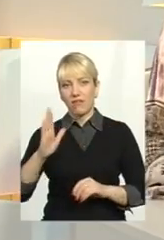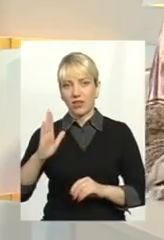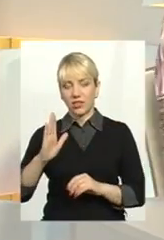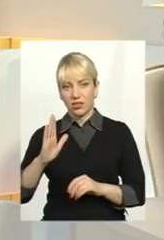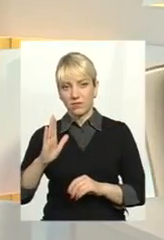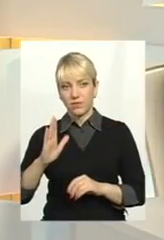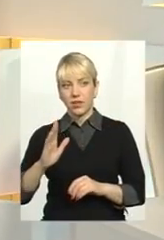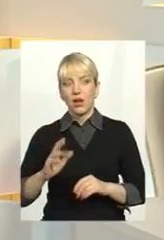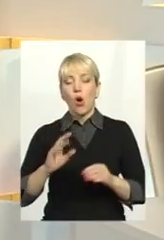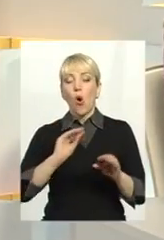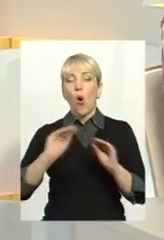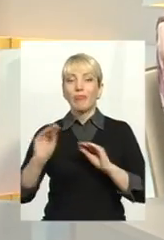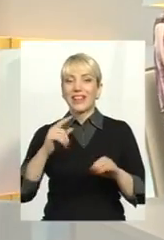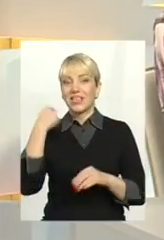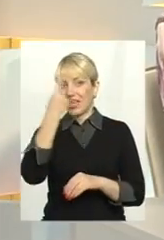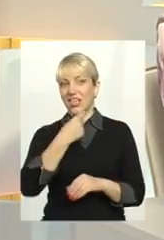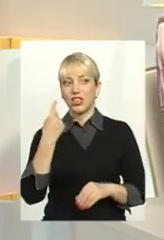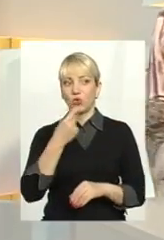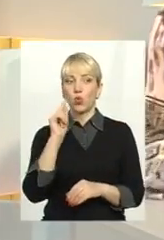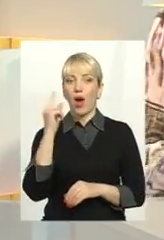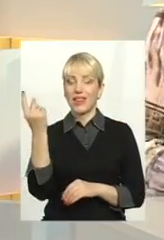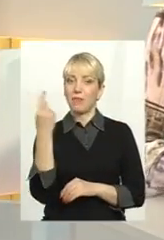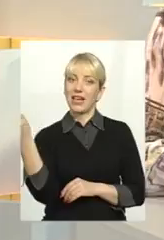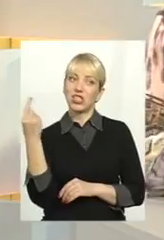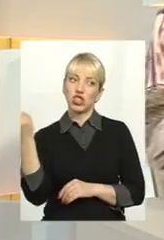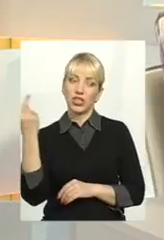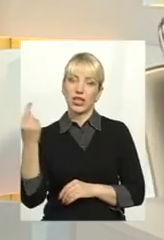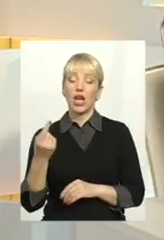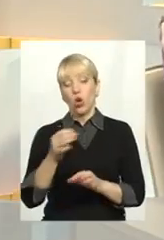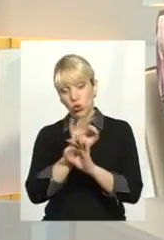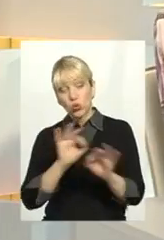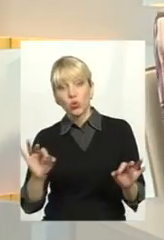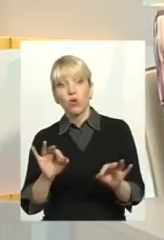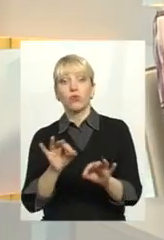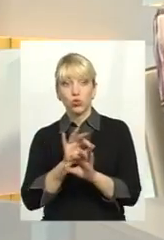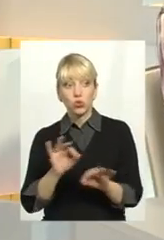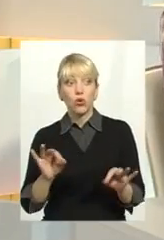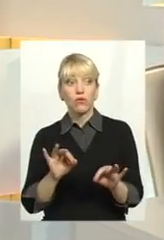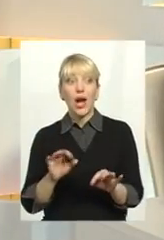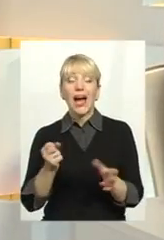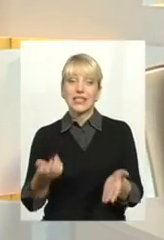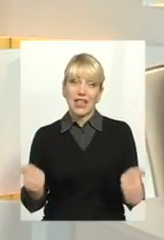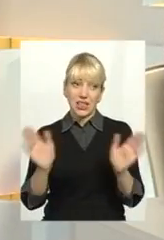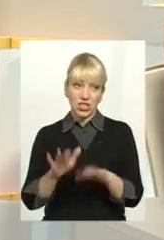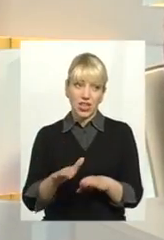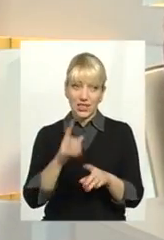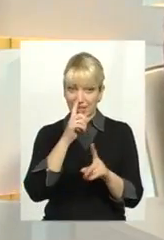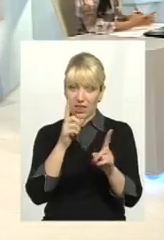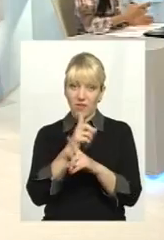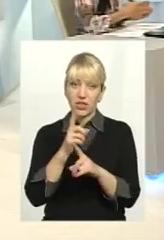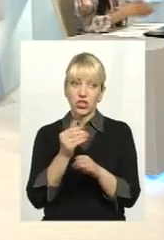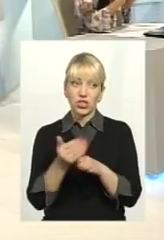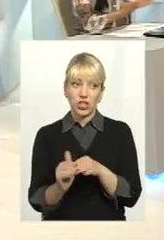обладнані індивідуальними лічильниками обліку А чого ж вони не завершають? Залишається дуже невеличка